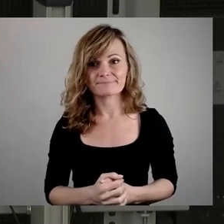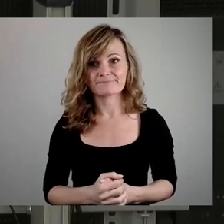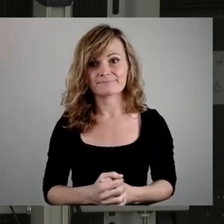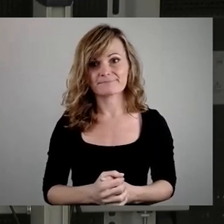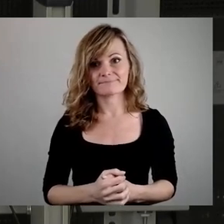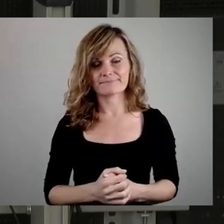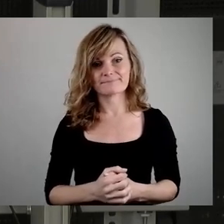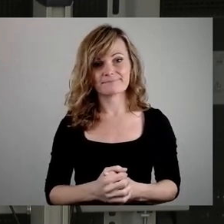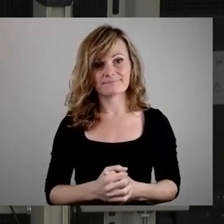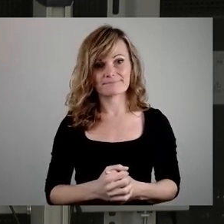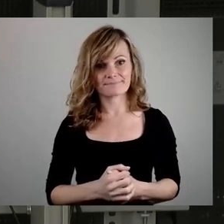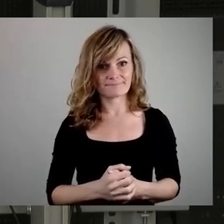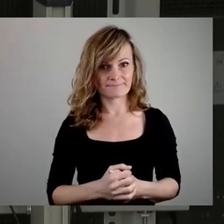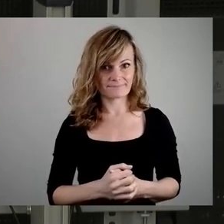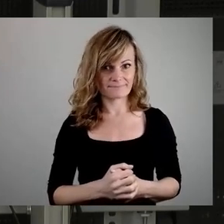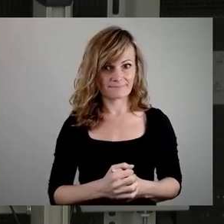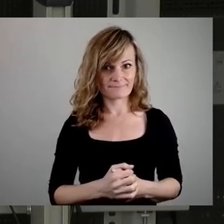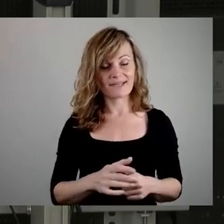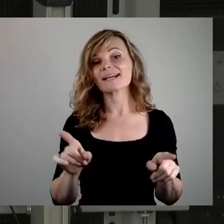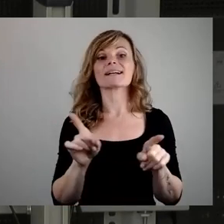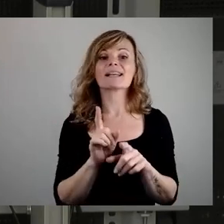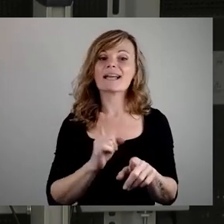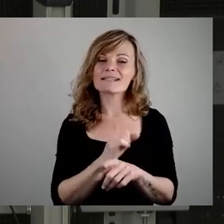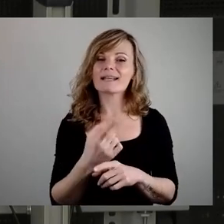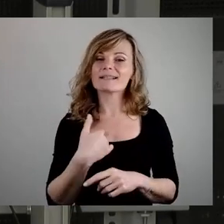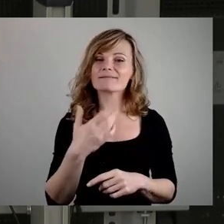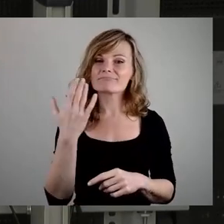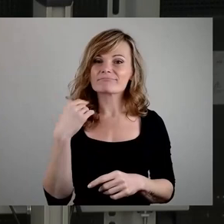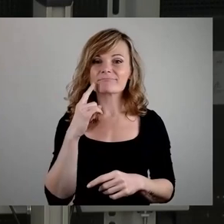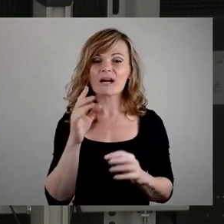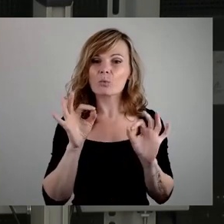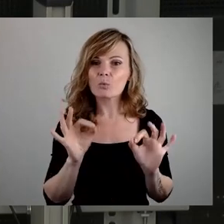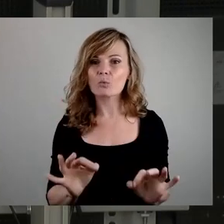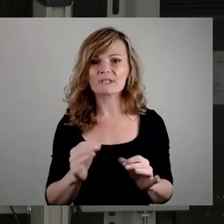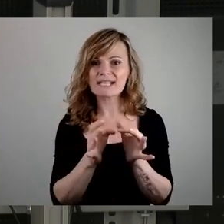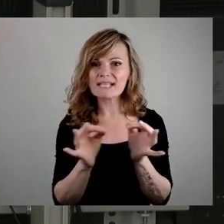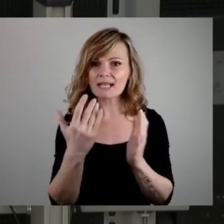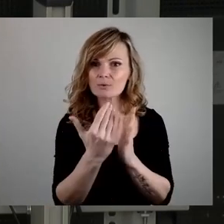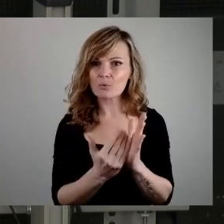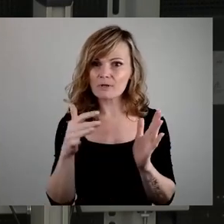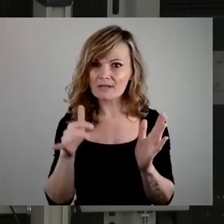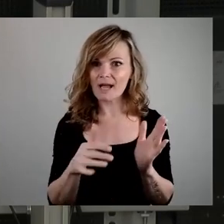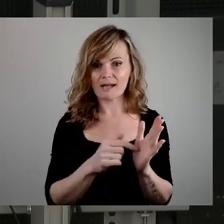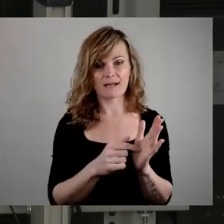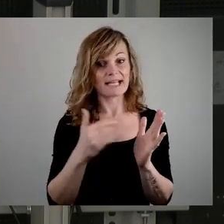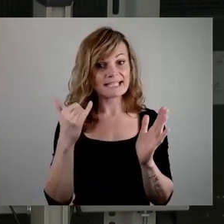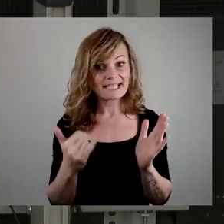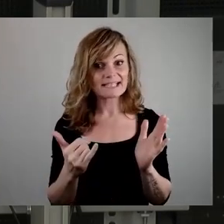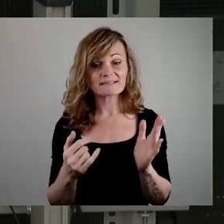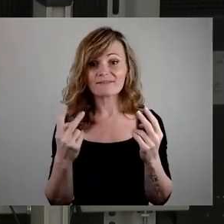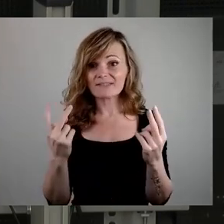Gleichzeitig hatten wir aus meiner Sicht eigentlich eine vernünftige Satzung, die ist nun aber in dem entscheidenden Punkt